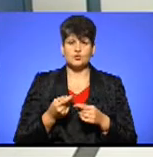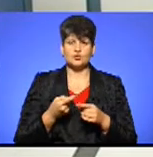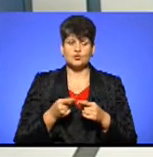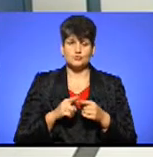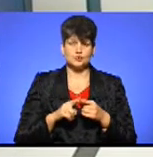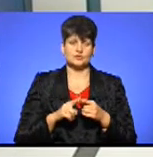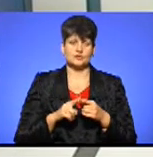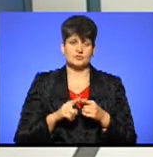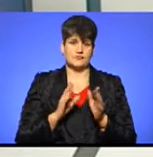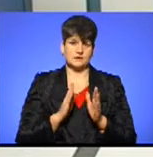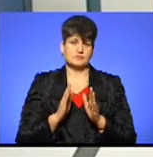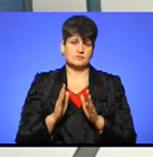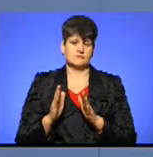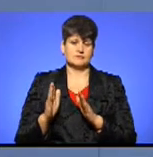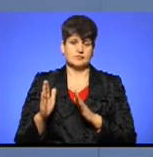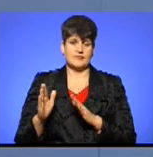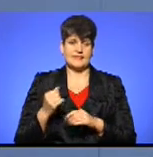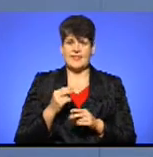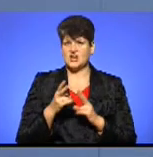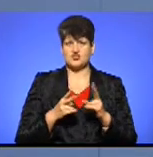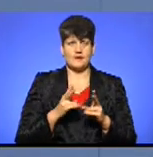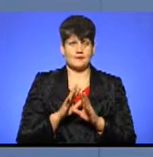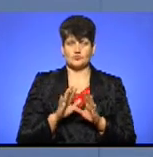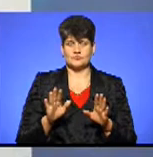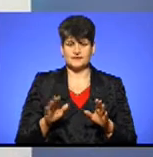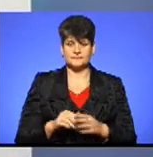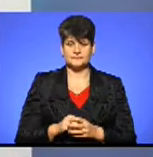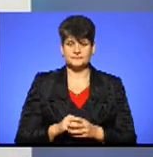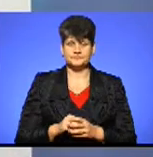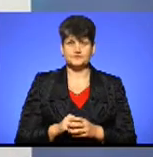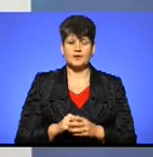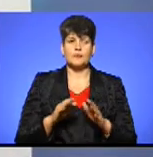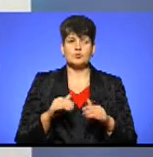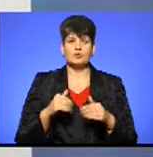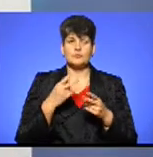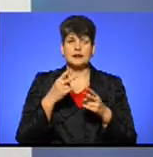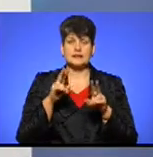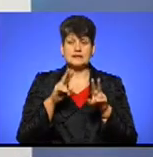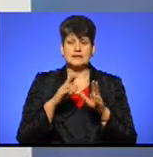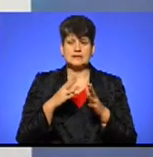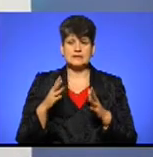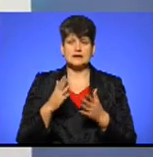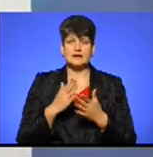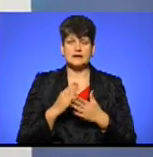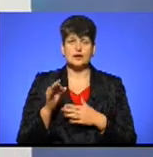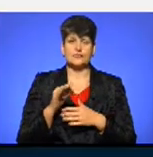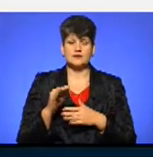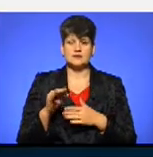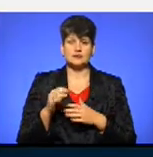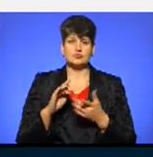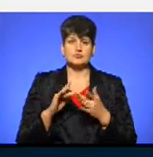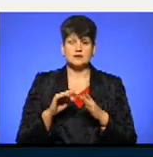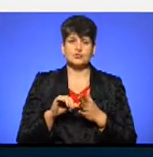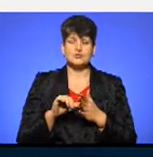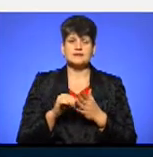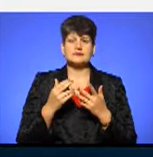бюджету. І все в нас налагоджується. Не жалюється, принаймні. А то, власне, пропоную переглянути статистику, яка є на офіційному сайті бюджету участі. Про